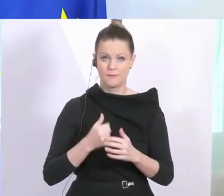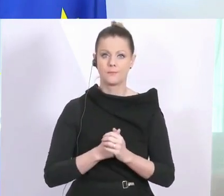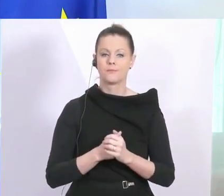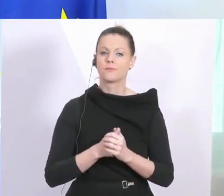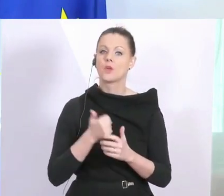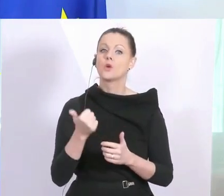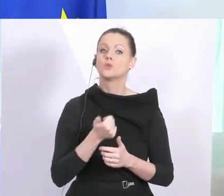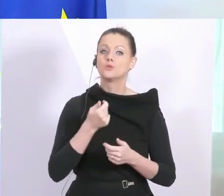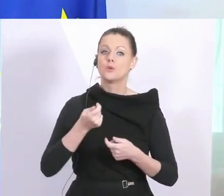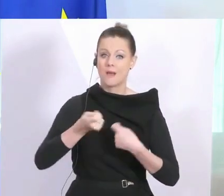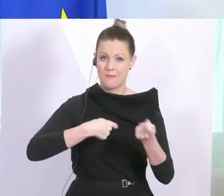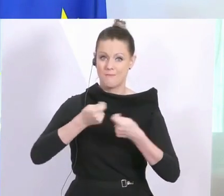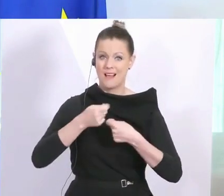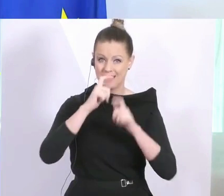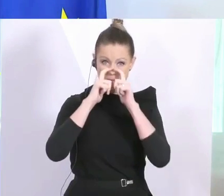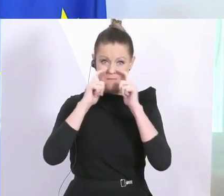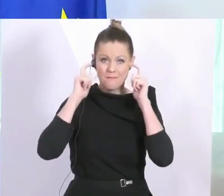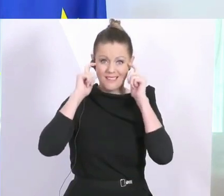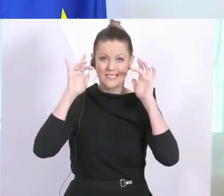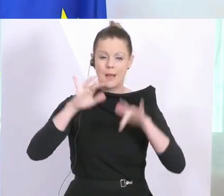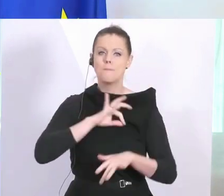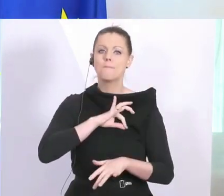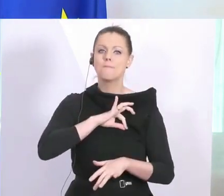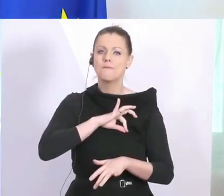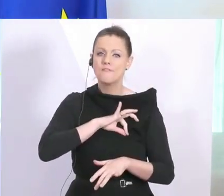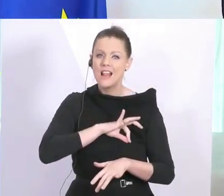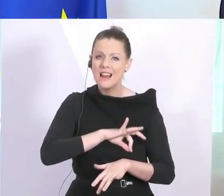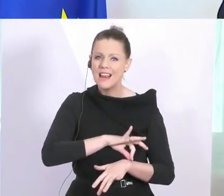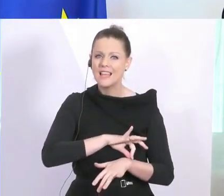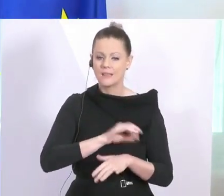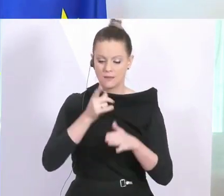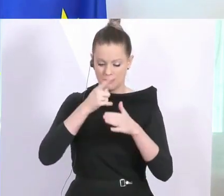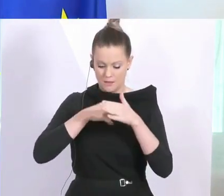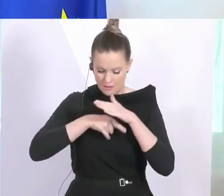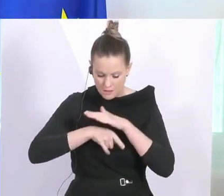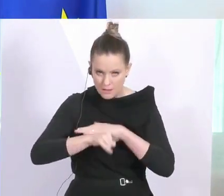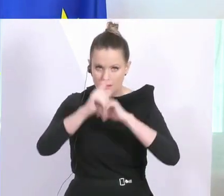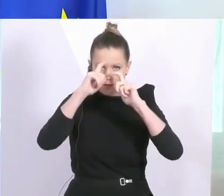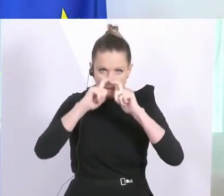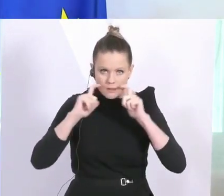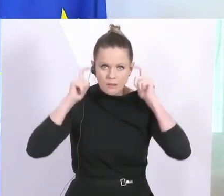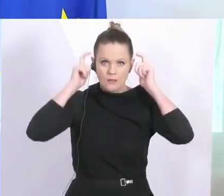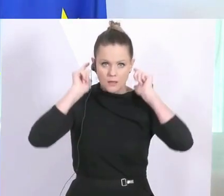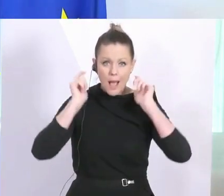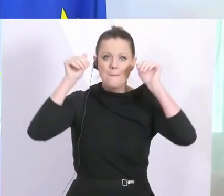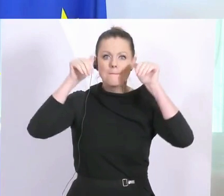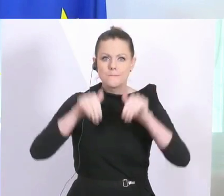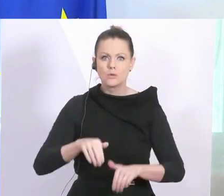Supermärkten ausgehändigt werden, ist es Pflicht, diese dann auch im Supermarkt beim Einkauf zu tragen.